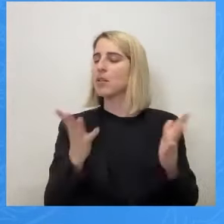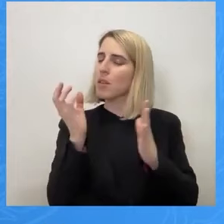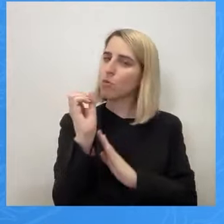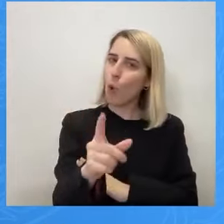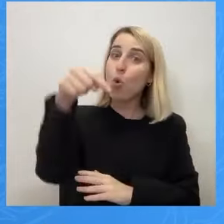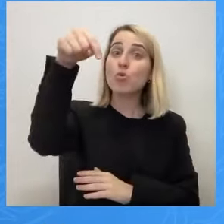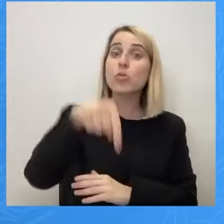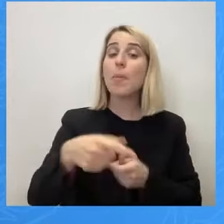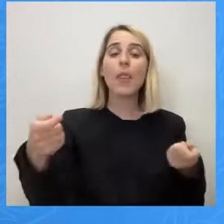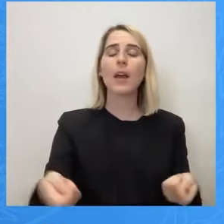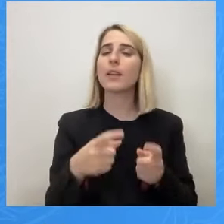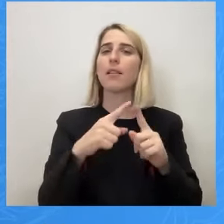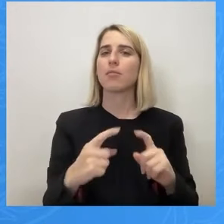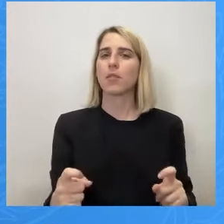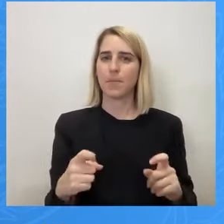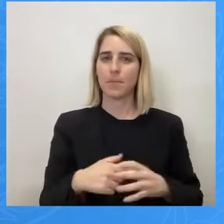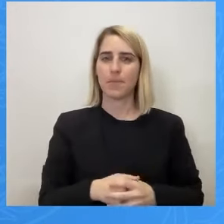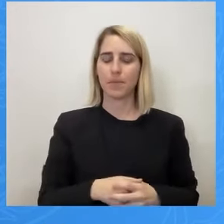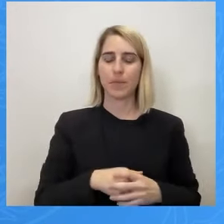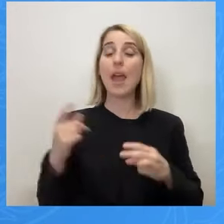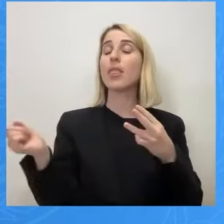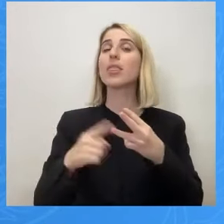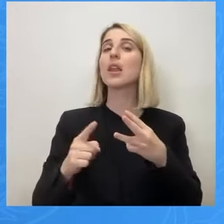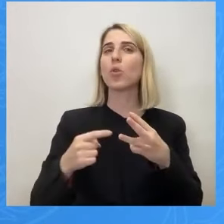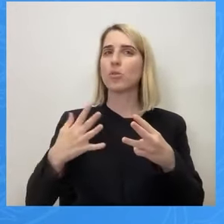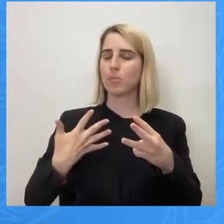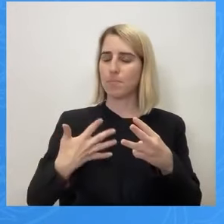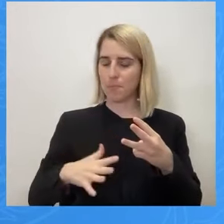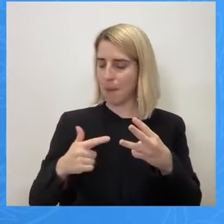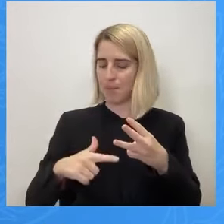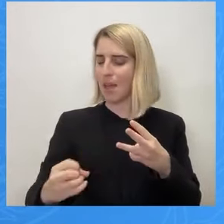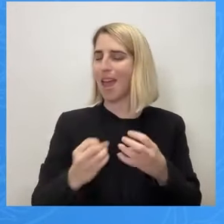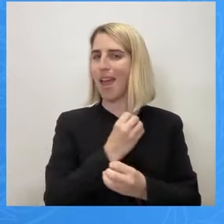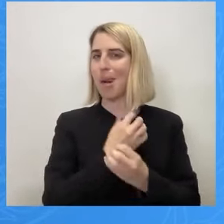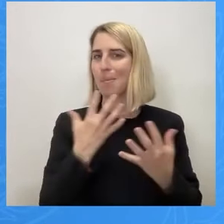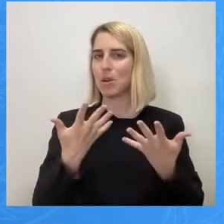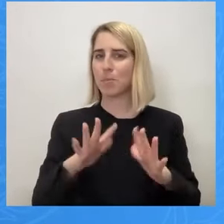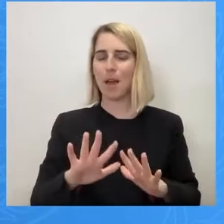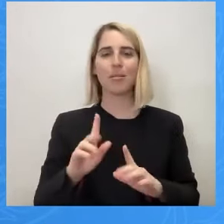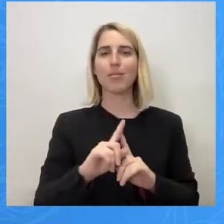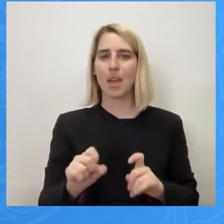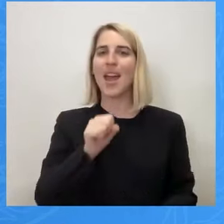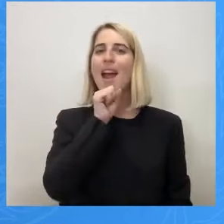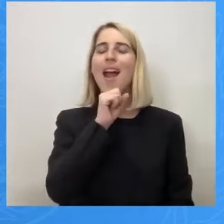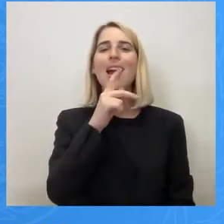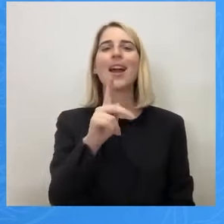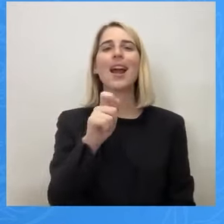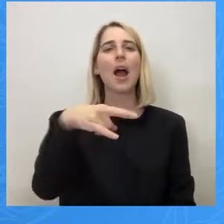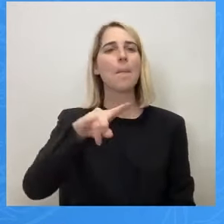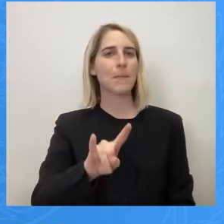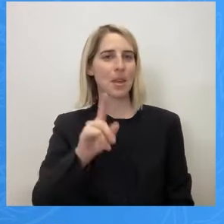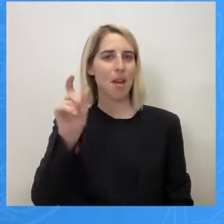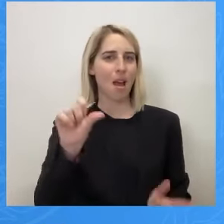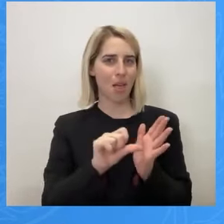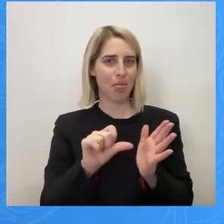ενημερωθήκαμε από πολλούς ότι τα καπή της Αθήνας, με πρωτοβουλία και